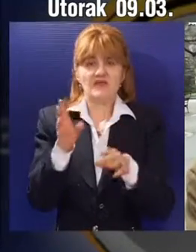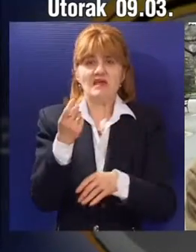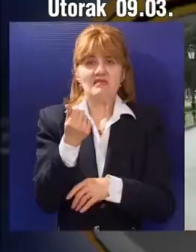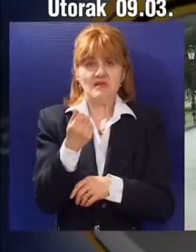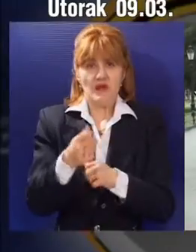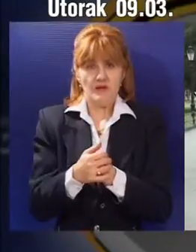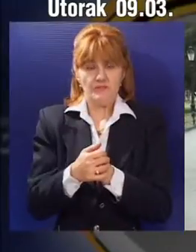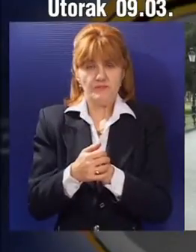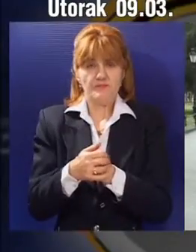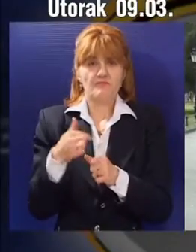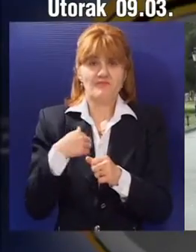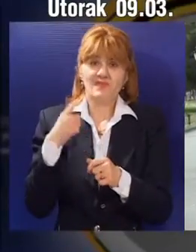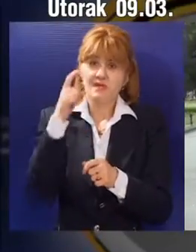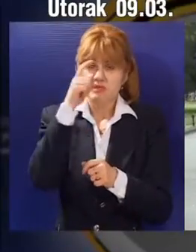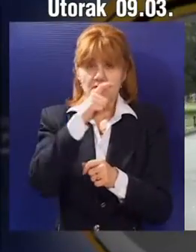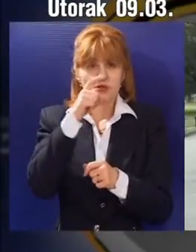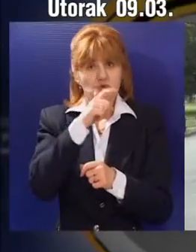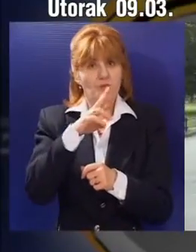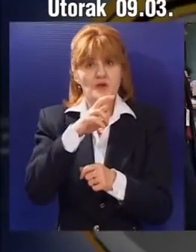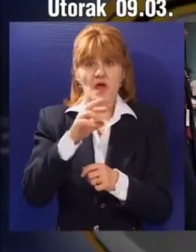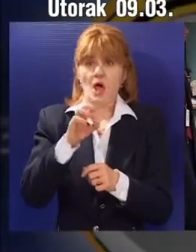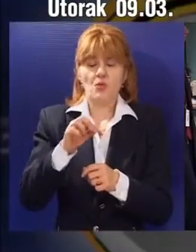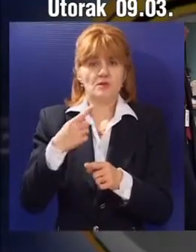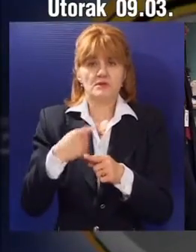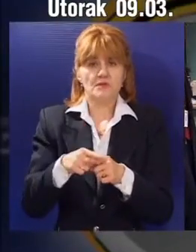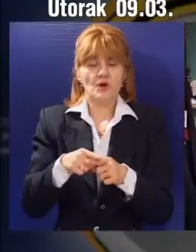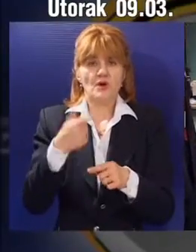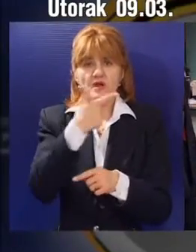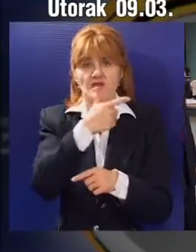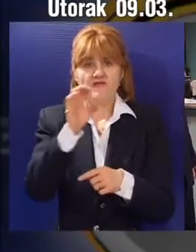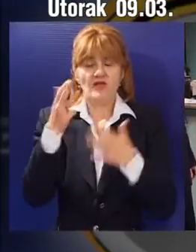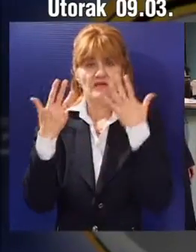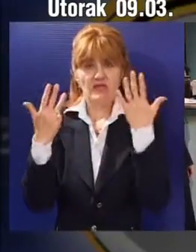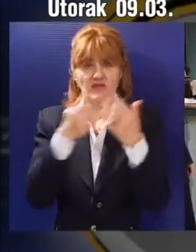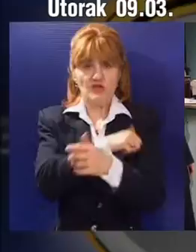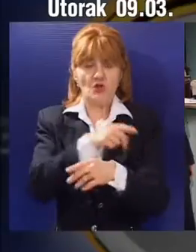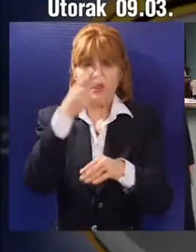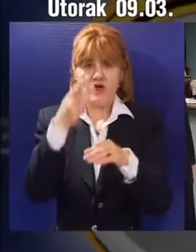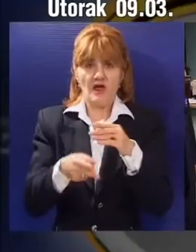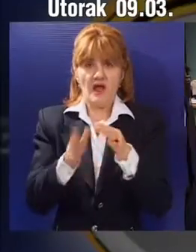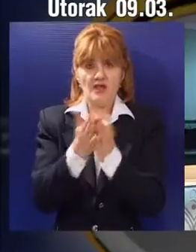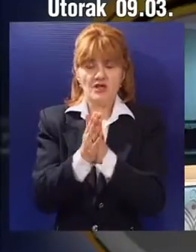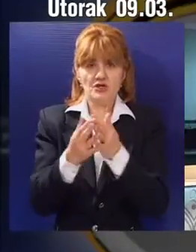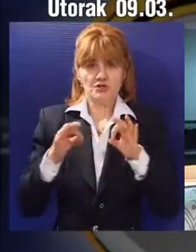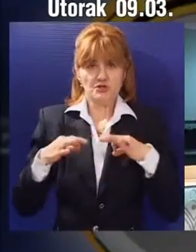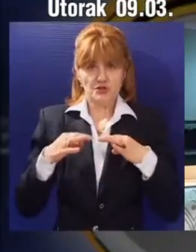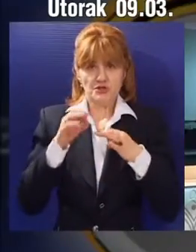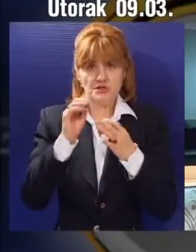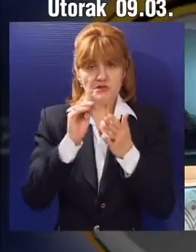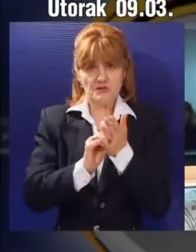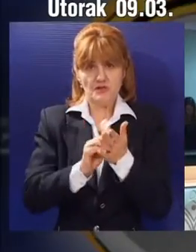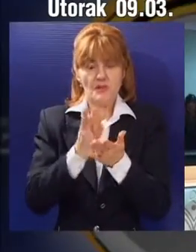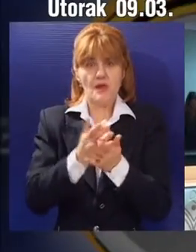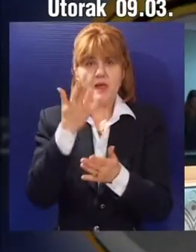za dinare. To meni počeo da bude sunnjiv evra. Na kraju 2009. godine na štedim knjižicama imali smo ukupno više od